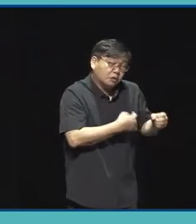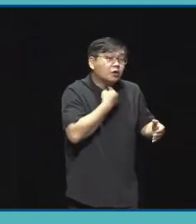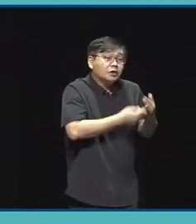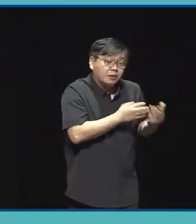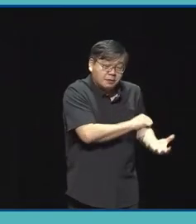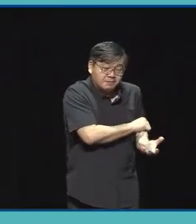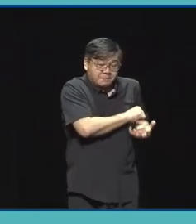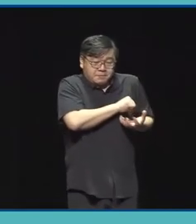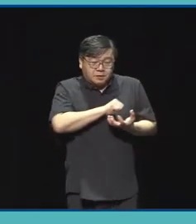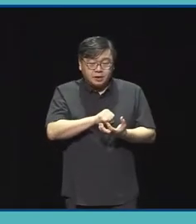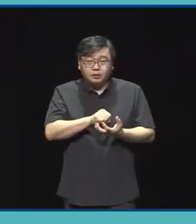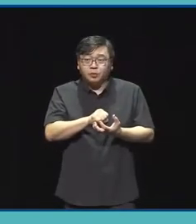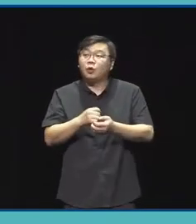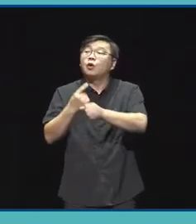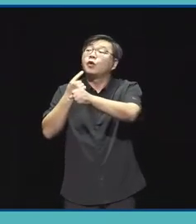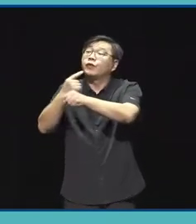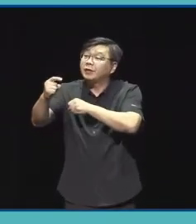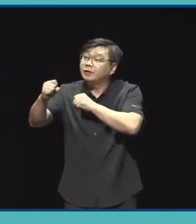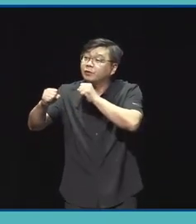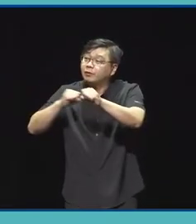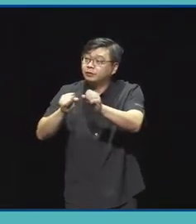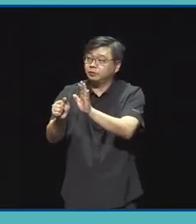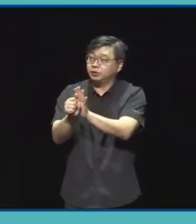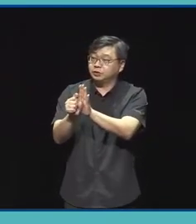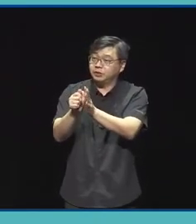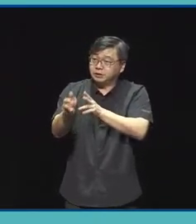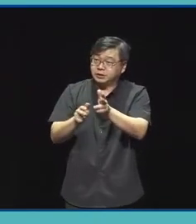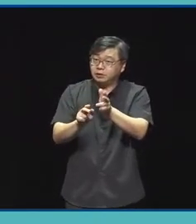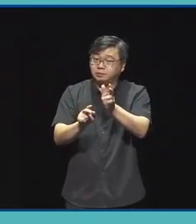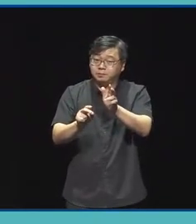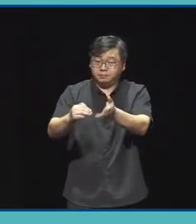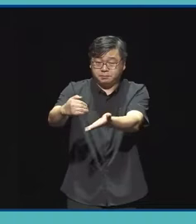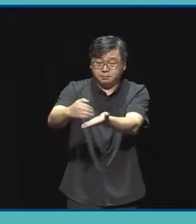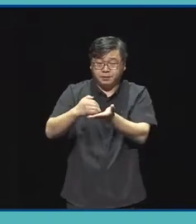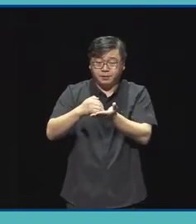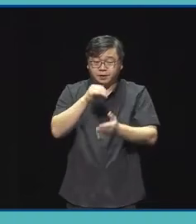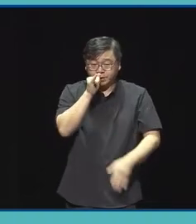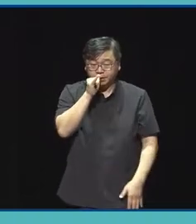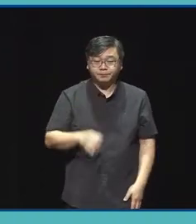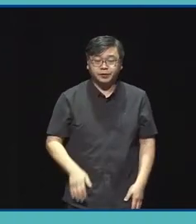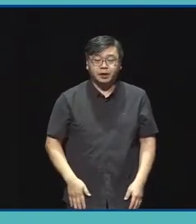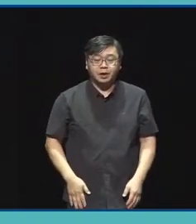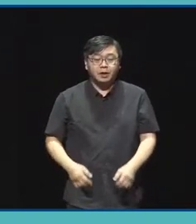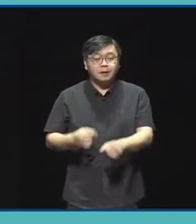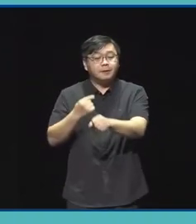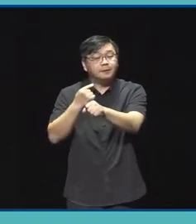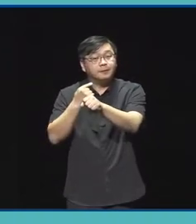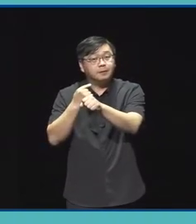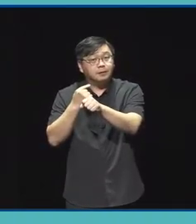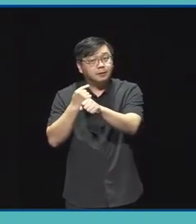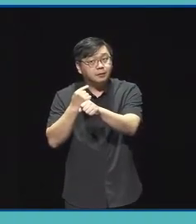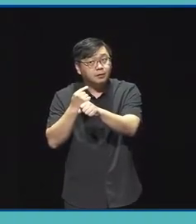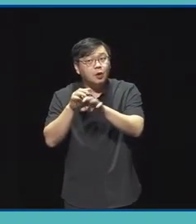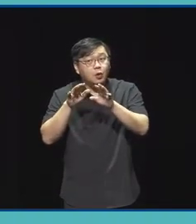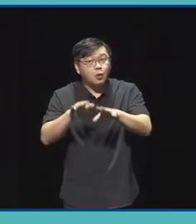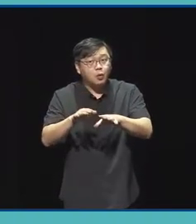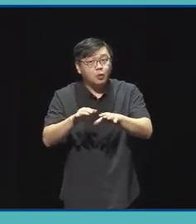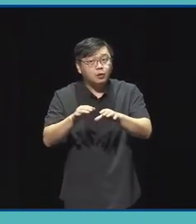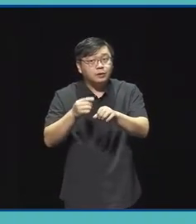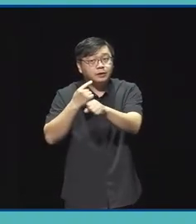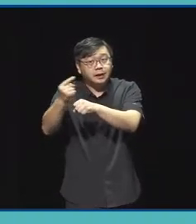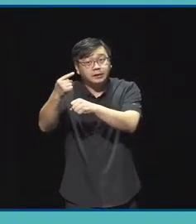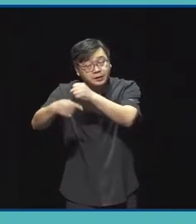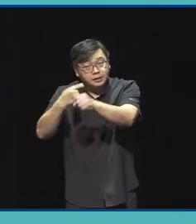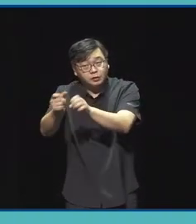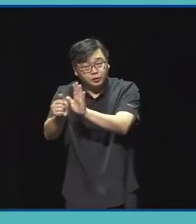공모회 23년 공모를 시작하였고요 또 내년 24년 같은 경우는 모든 사업을 정시 공모회에서 가급적이면 진행할 수 있도록